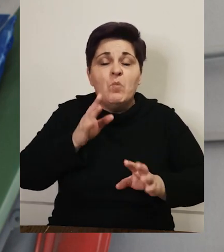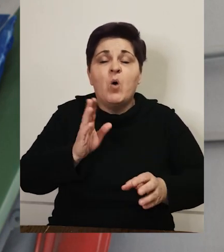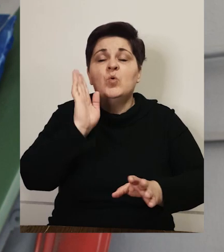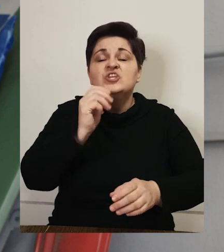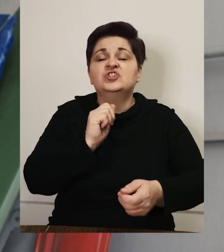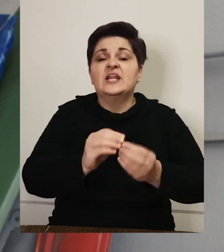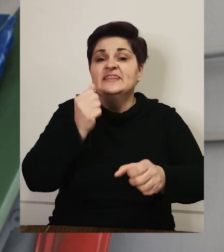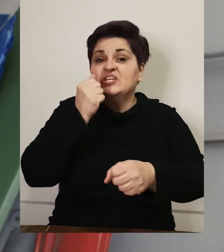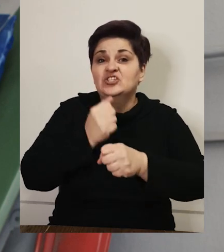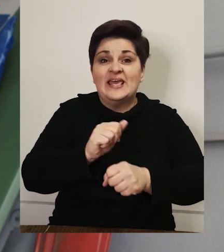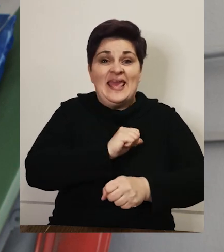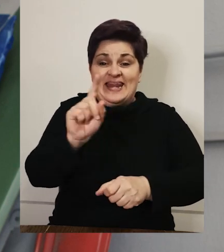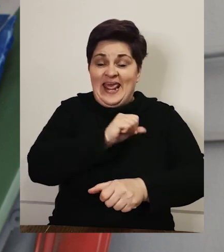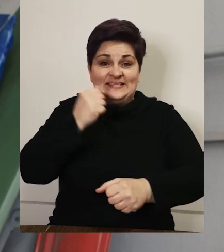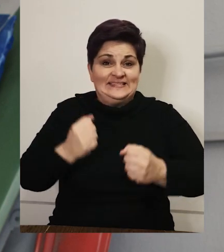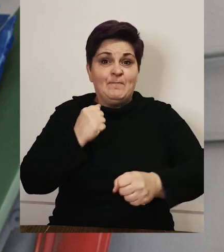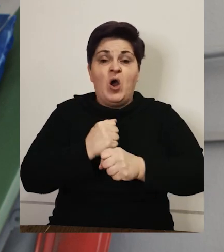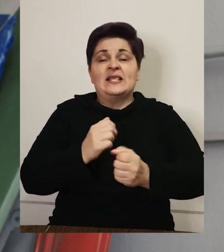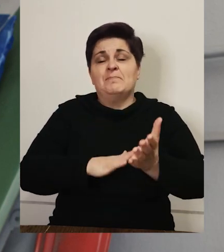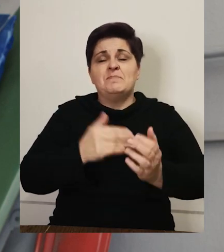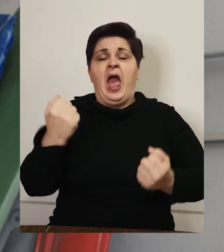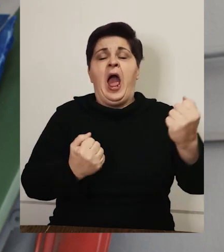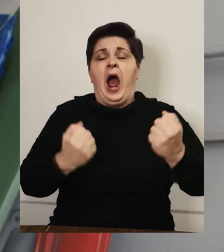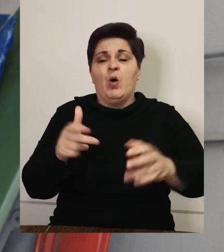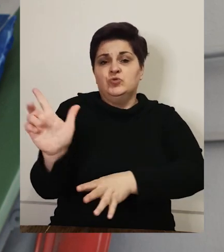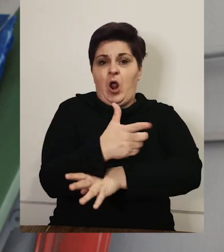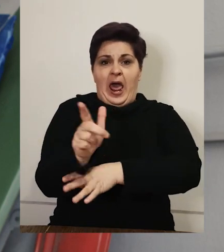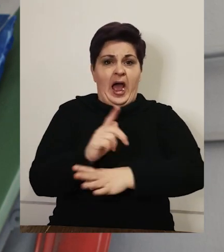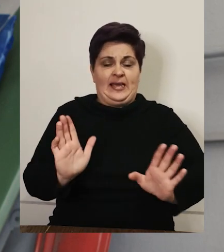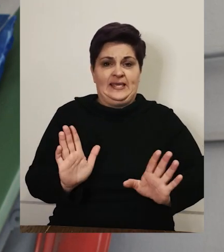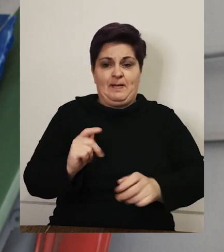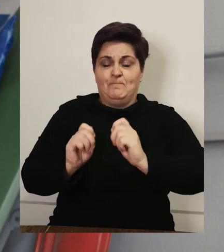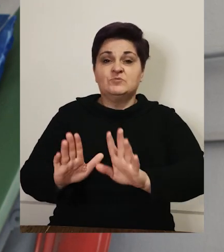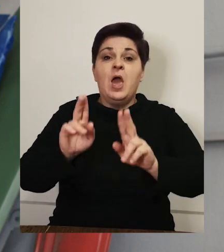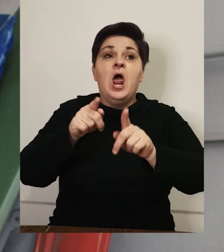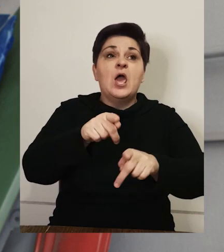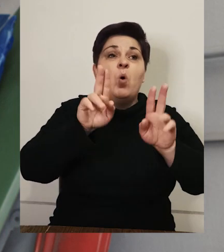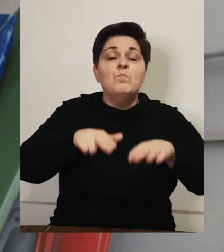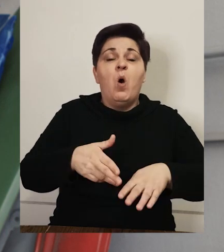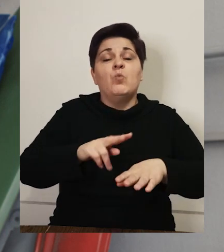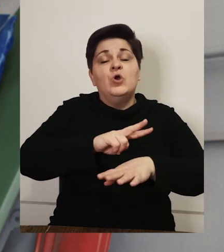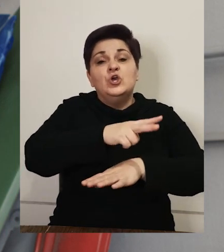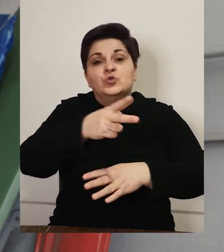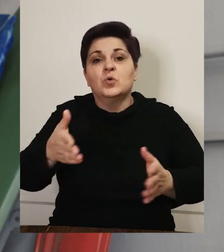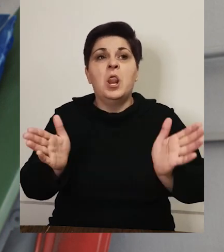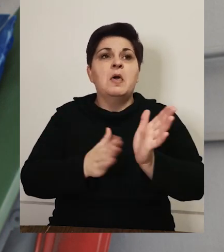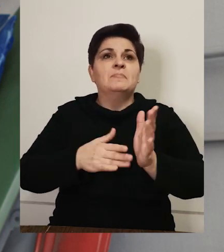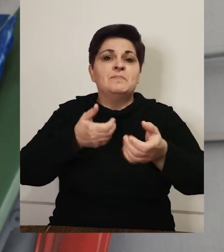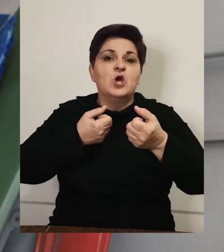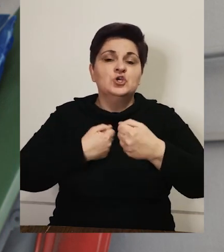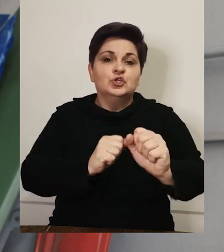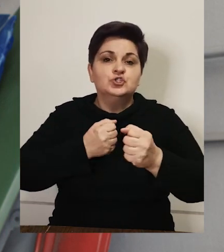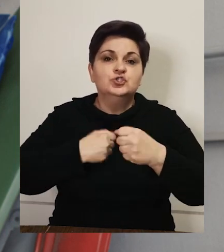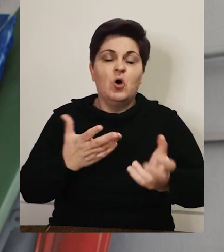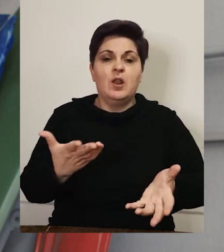s tim zvanjem na tržište rada. Ne samo u autolakirerskoj branši, nego mogu i šire,